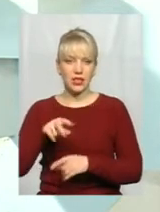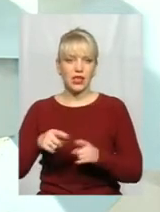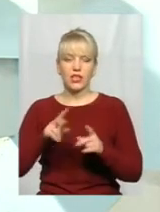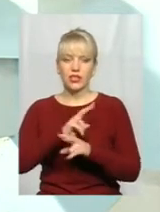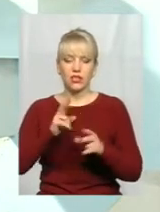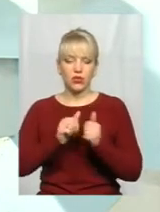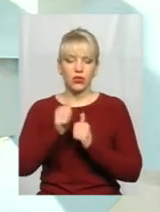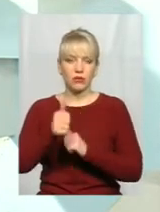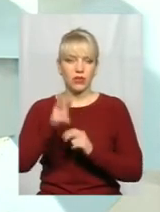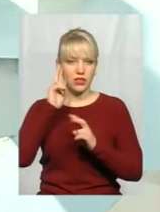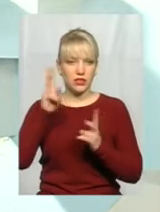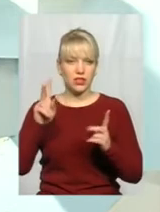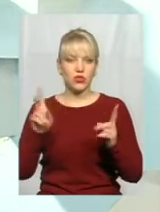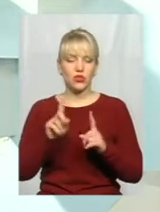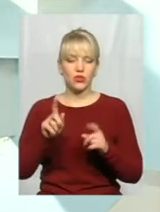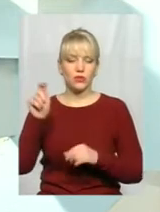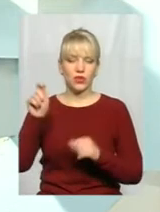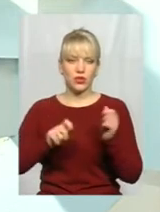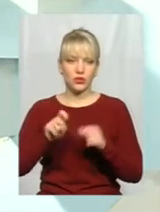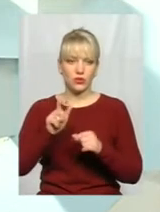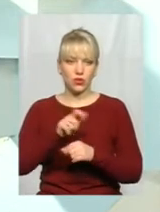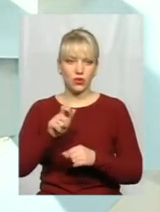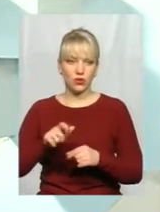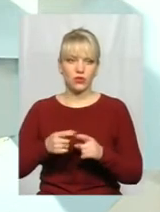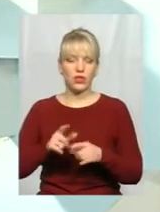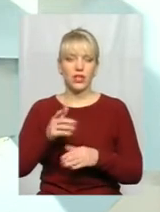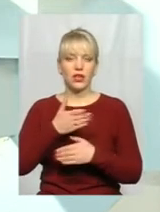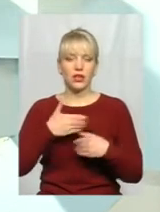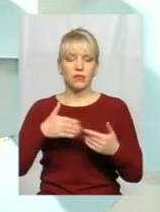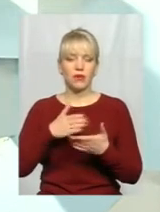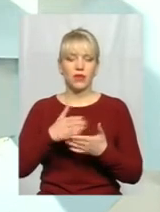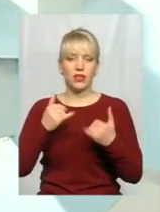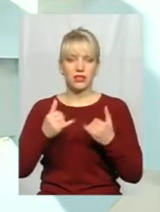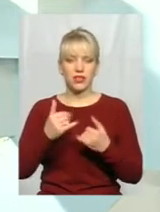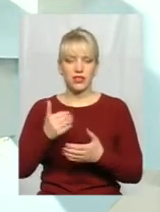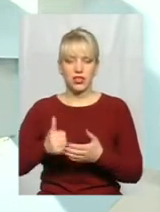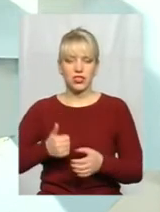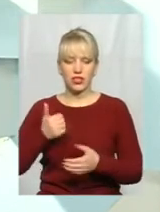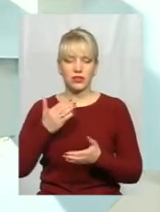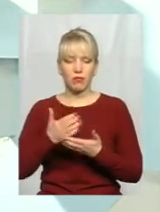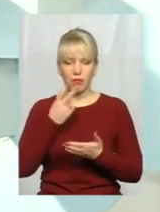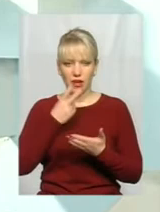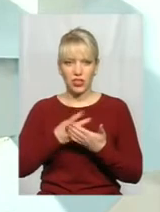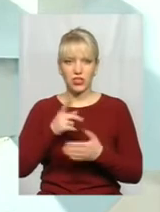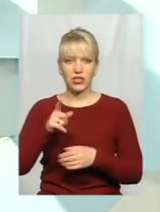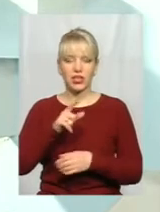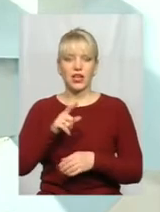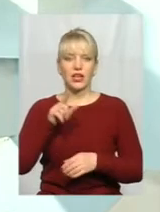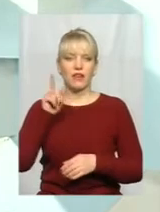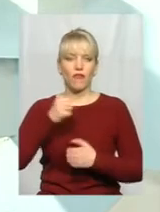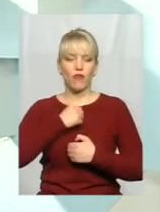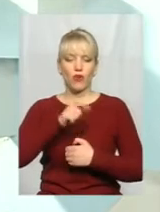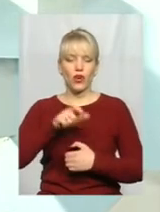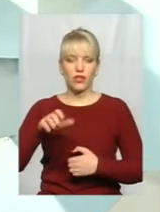наперед не знав, що приїдуть люди, тим більше ми мали сьогодні за честь бачити там в сесійній залі вояків АТО,